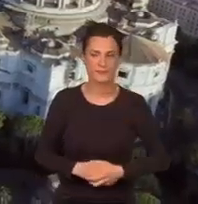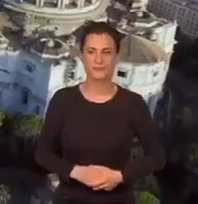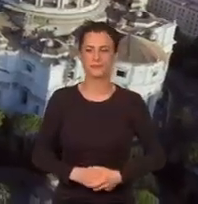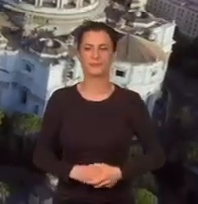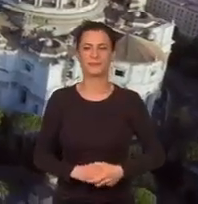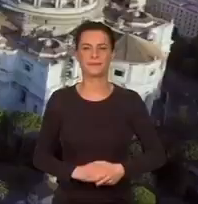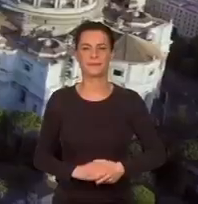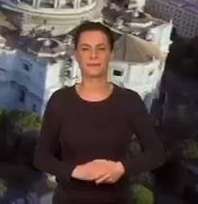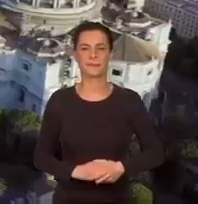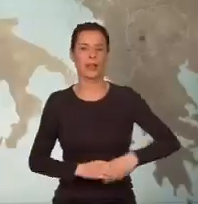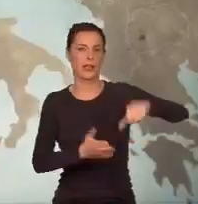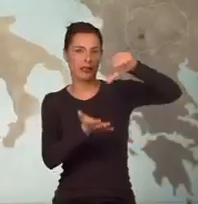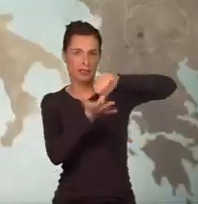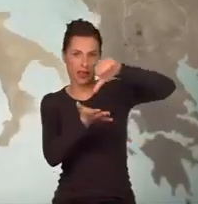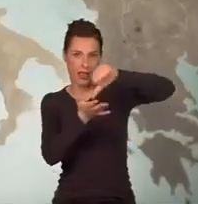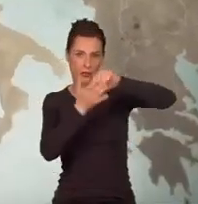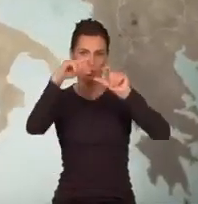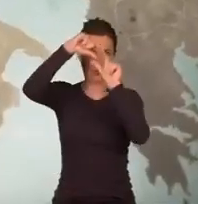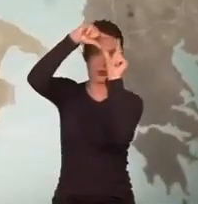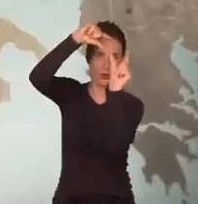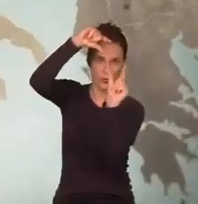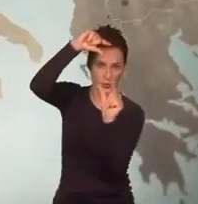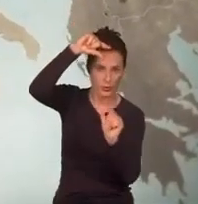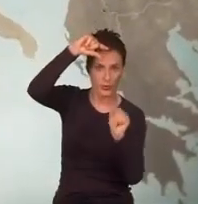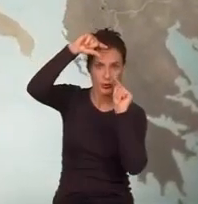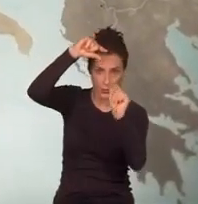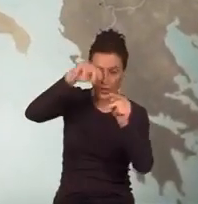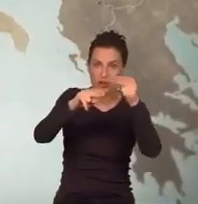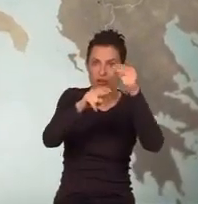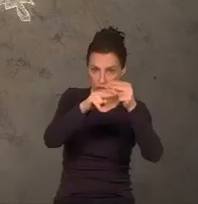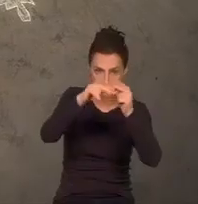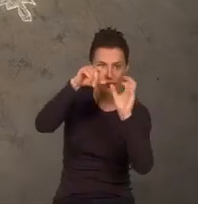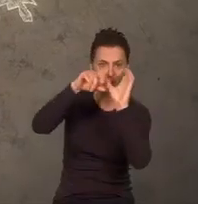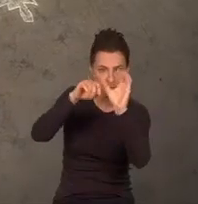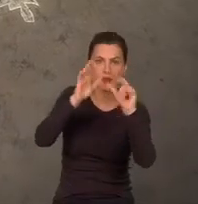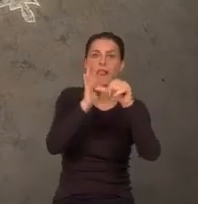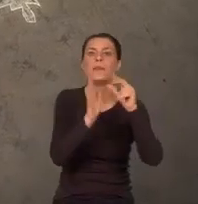W centrum Półwyspu Apynińskiego leży enklawa Rzymu – Watykan.